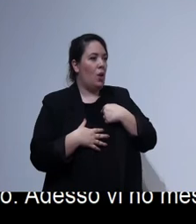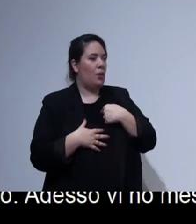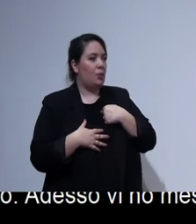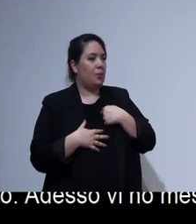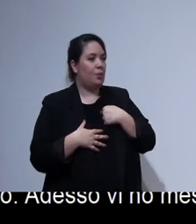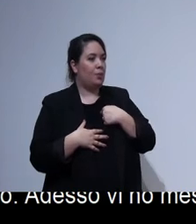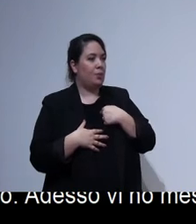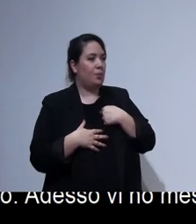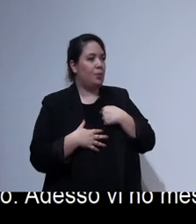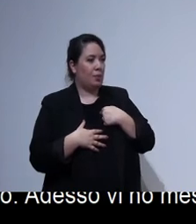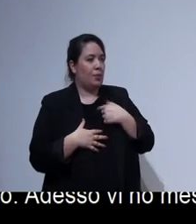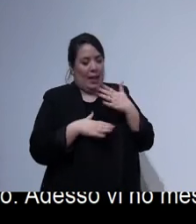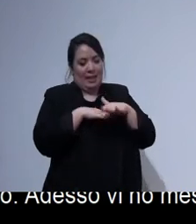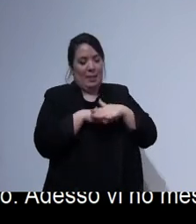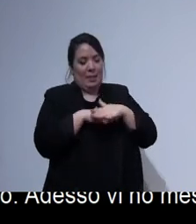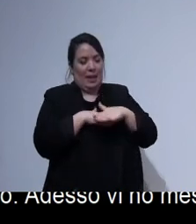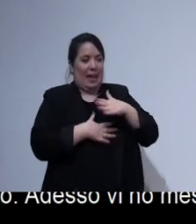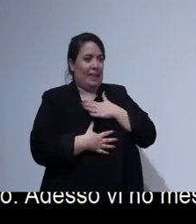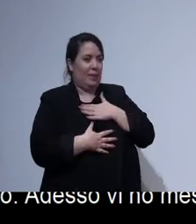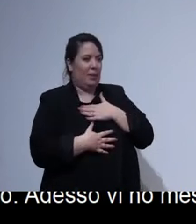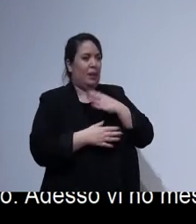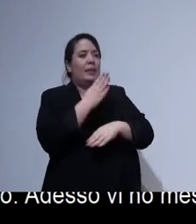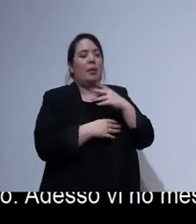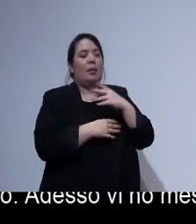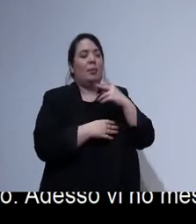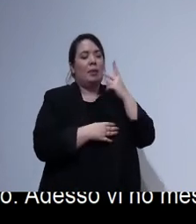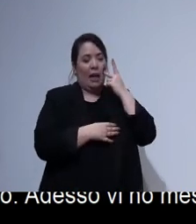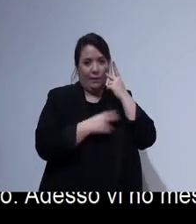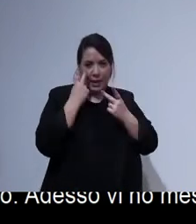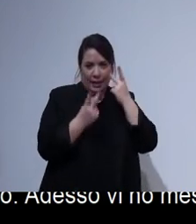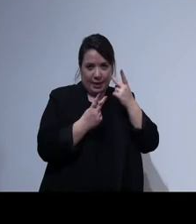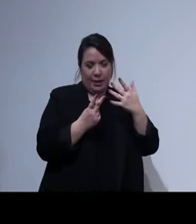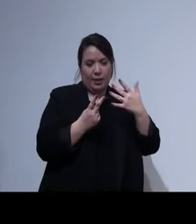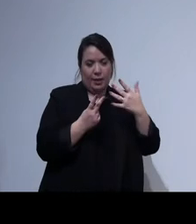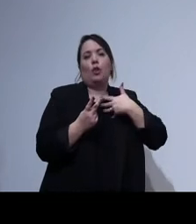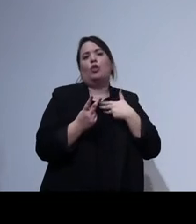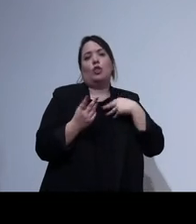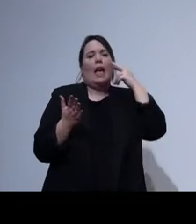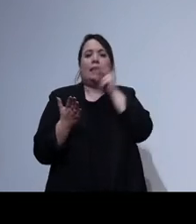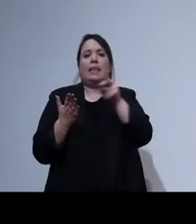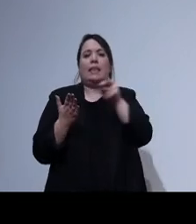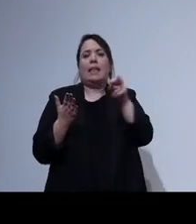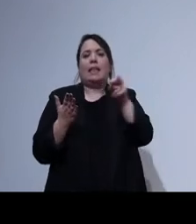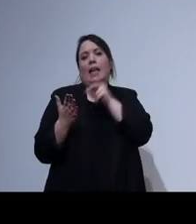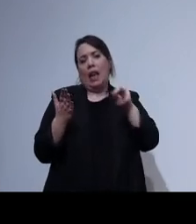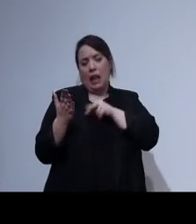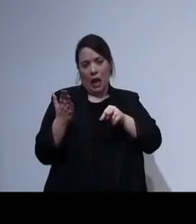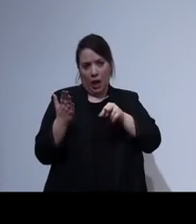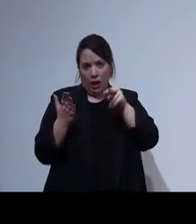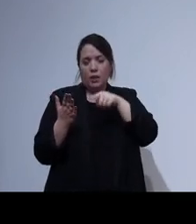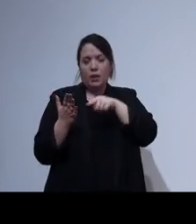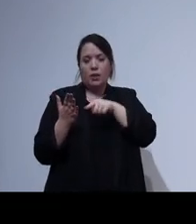dico la mia esperienza ho una disabilità visiva uso uno screen reader e tra voi